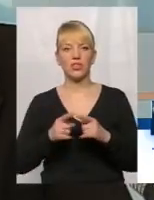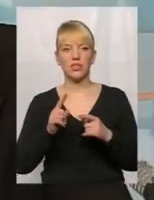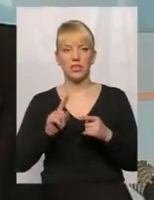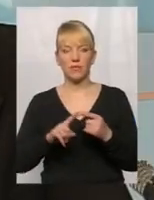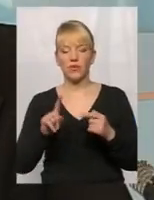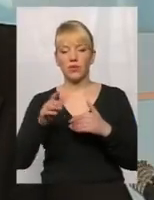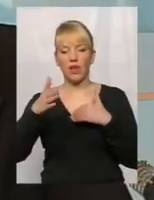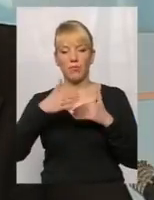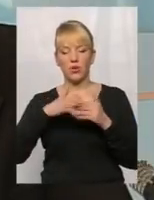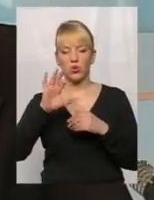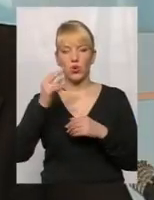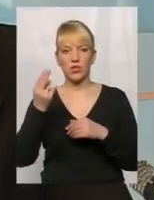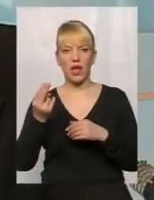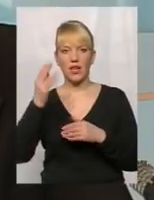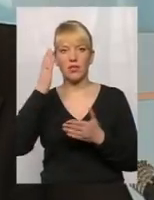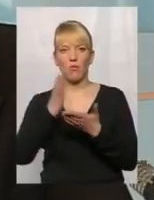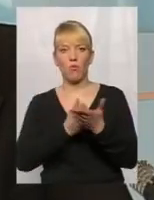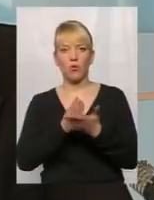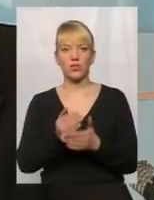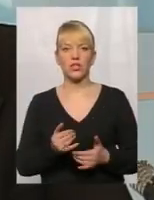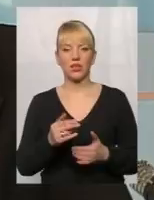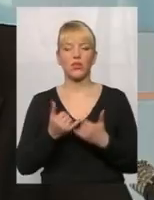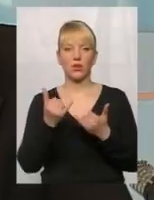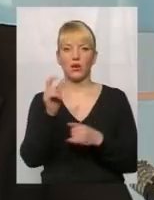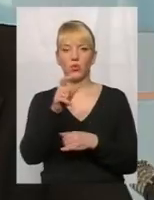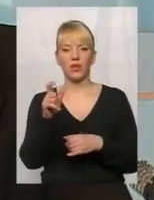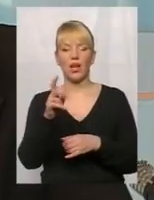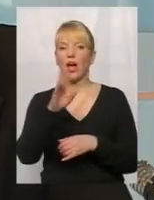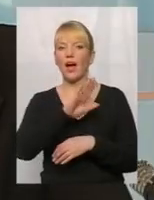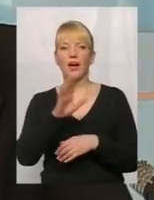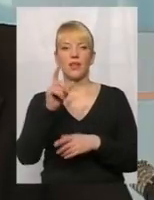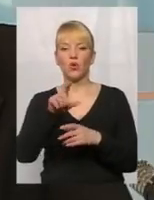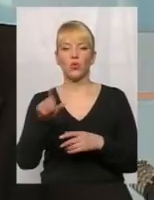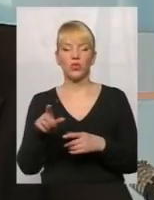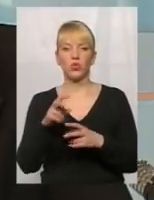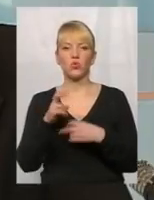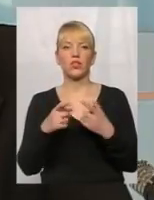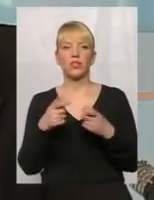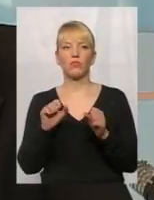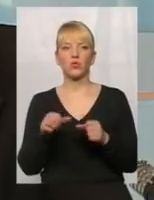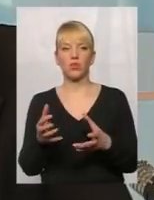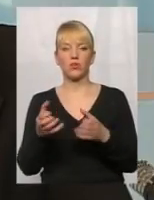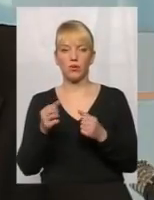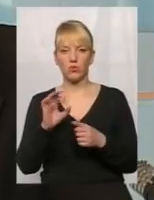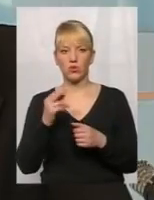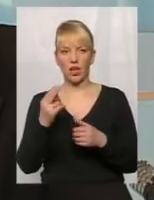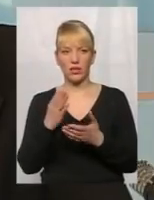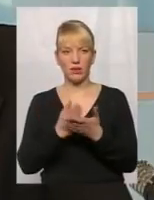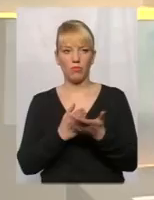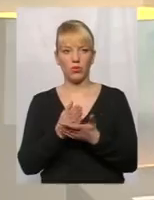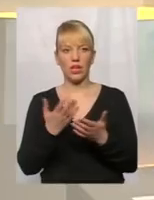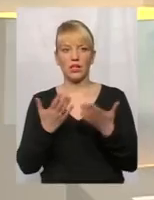наближаємо соціальні послуги до людей, а не люди шукають, де вони можуть отримати соціальні послуги. Якщо сьогодні створилися